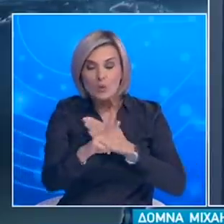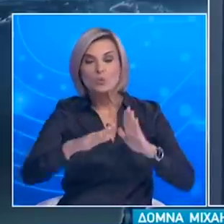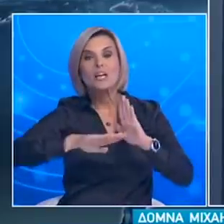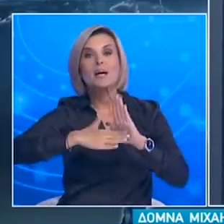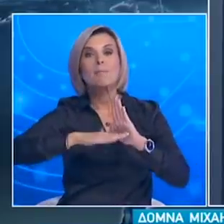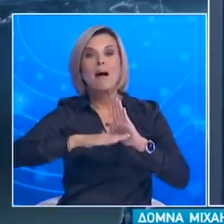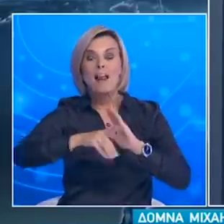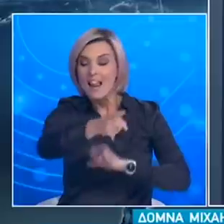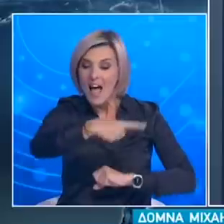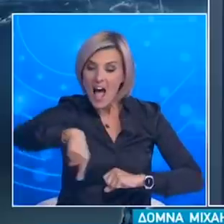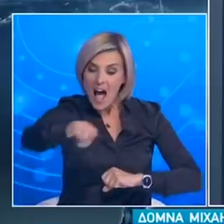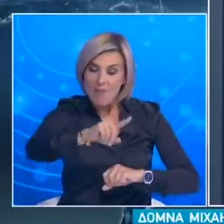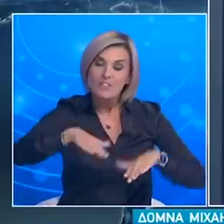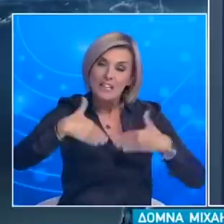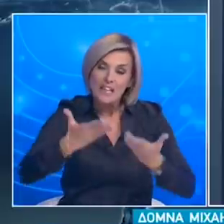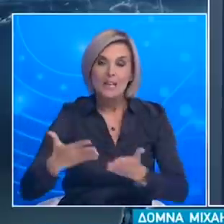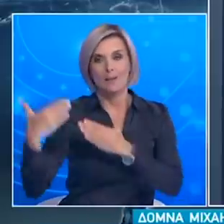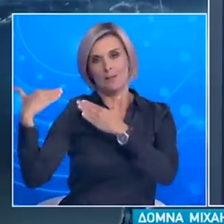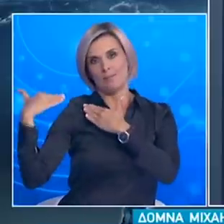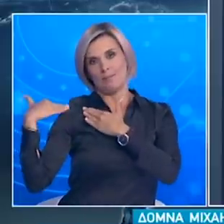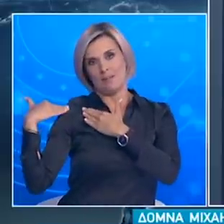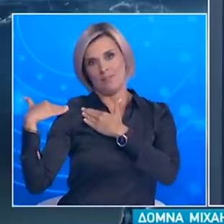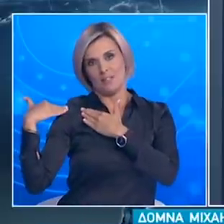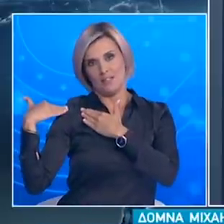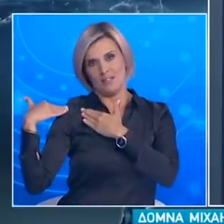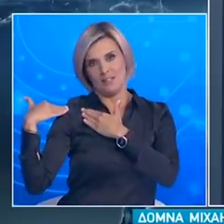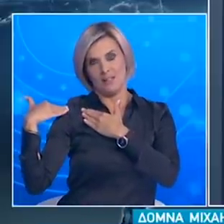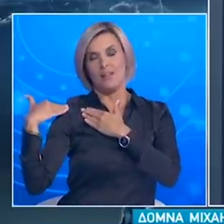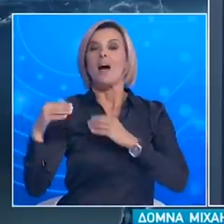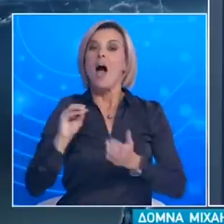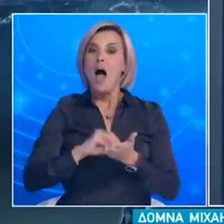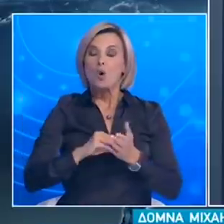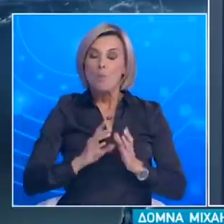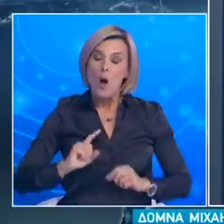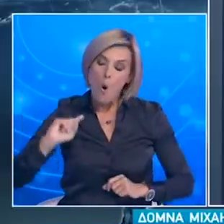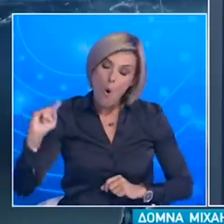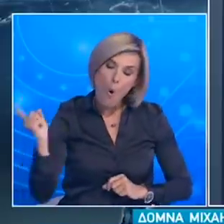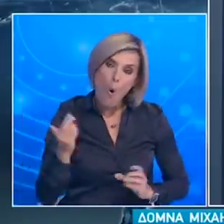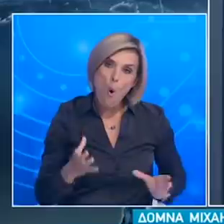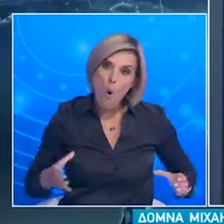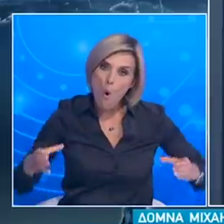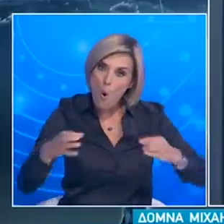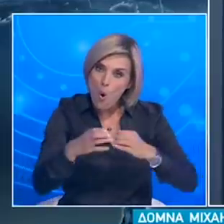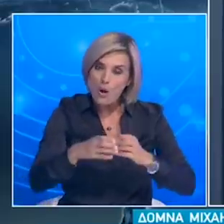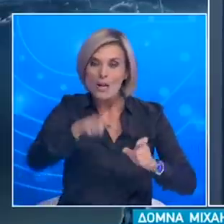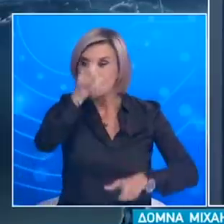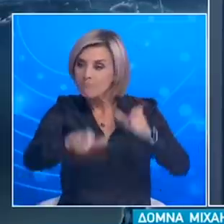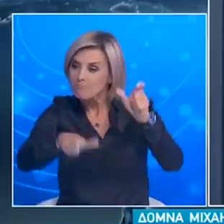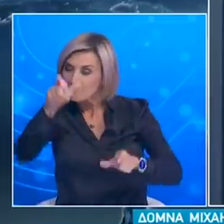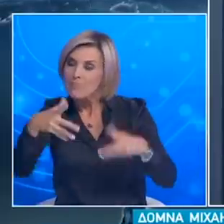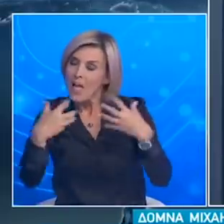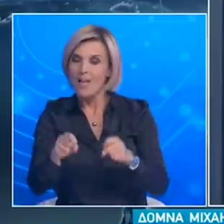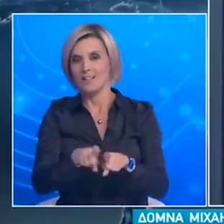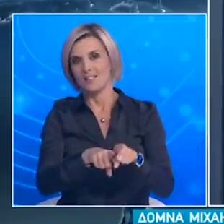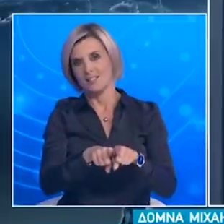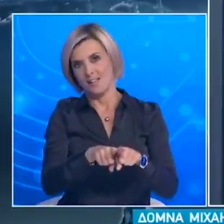χέρια των υπευθύνων που μεριμνούν για τις δομές στα χέρια τελικά όλων μας που από διαφορετικές θέσεις ευθύνης εμπλεκόμαστε